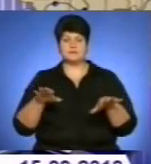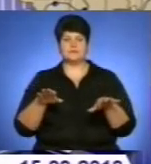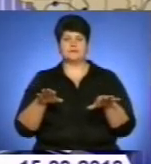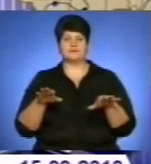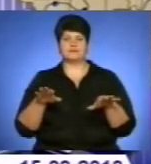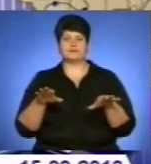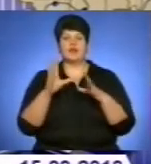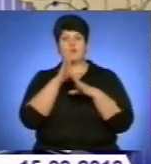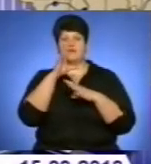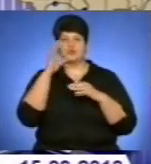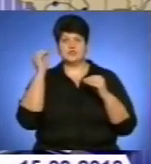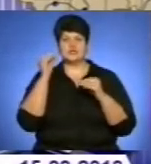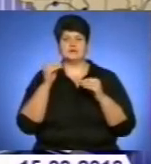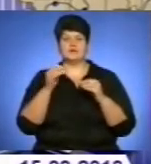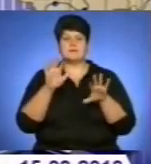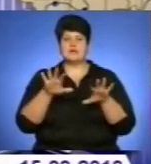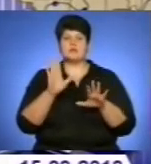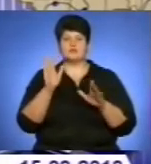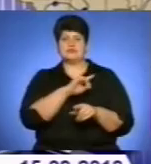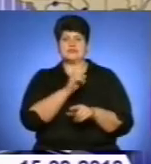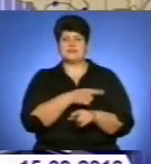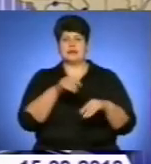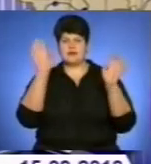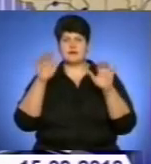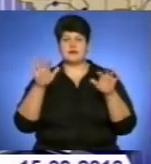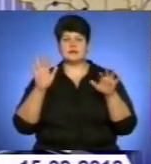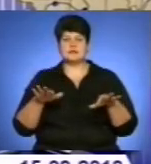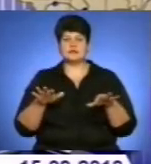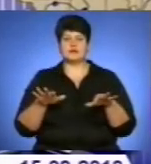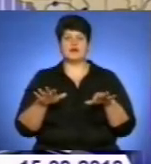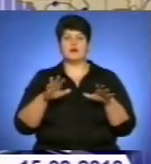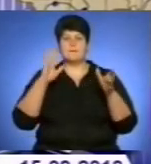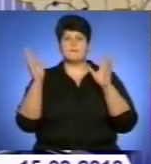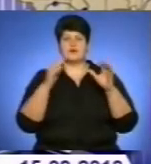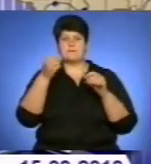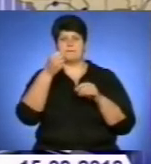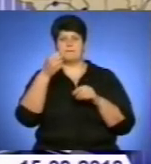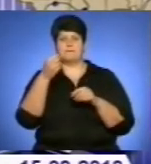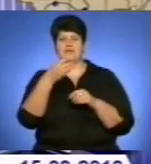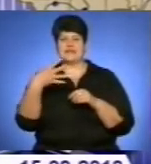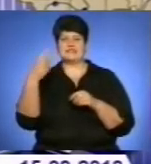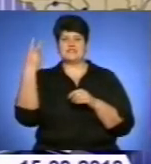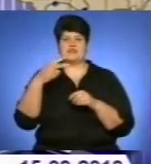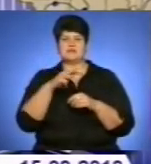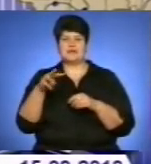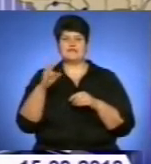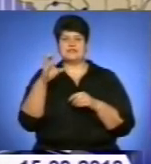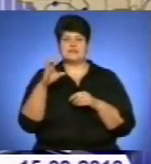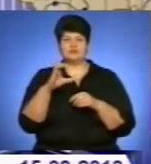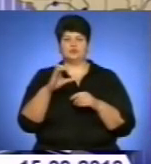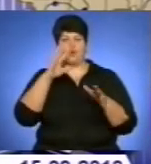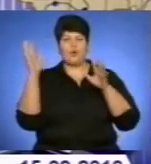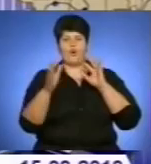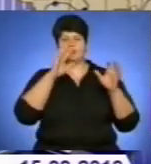ситуацій, населення попереджено про шкормові попередження. Населення інформовано про те, що на дорогах